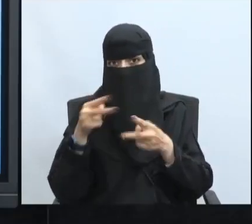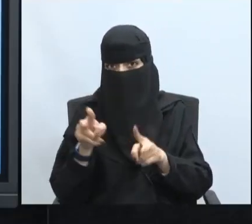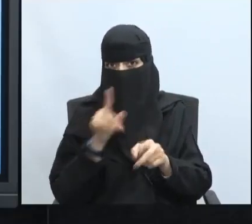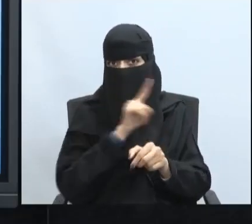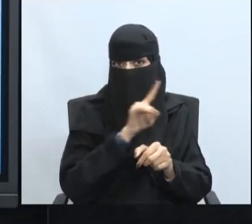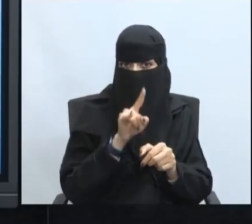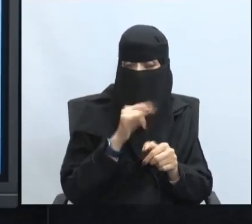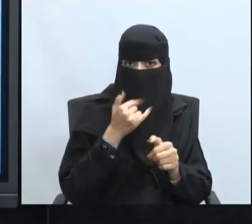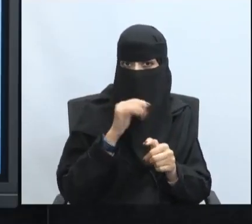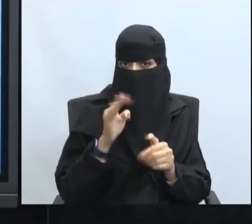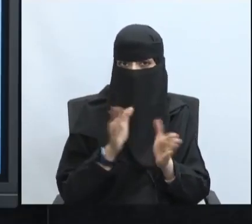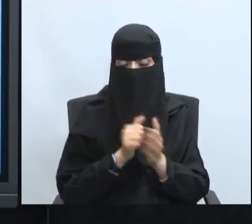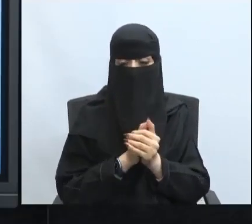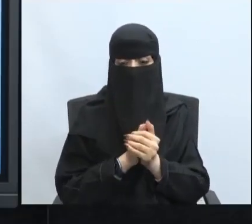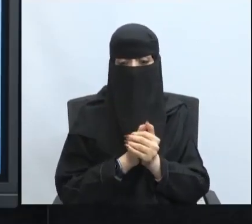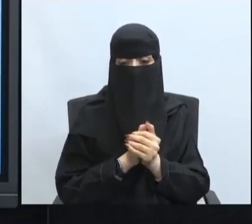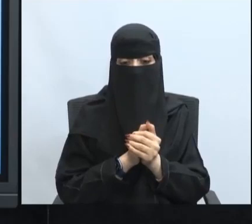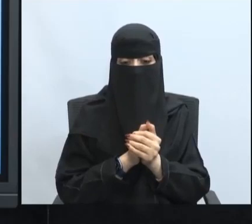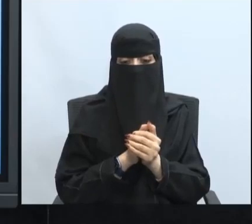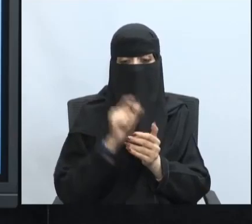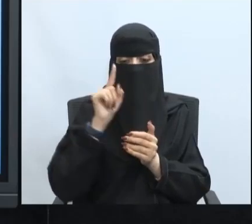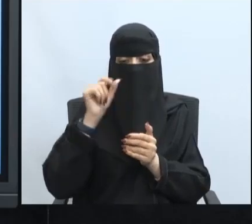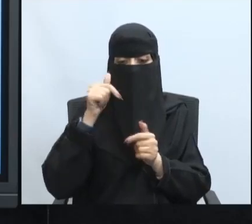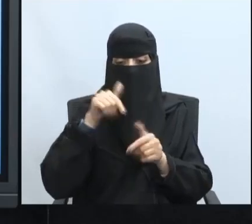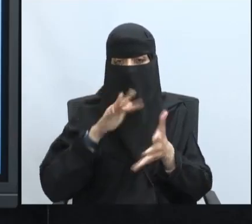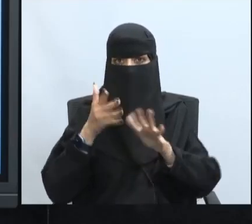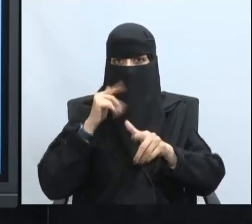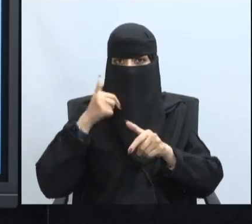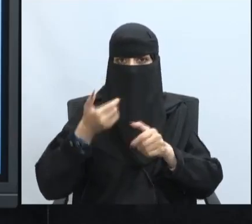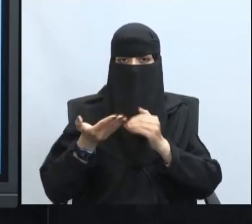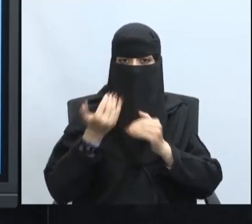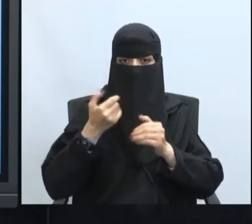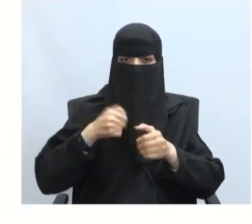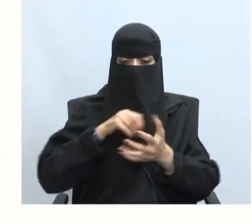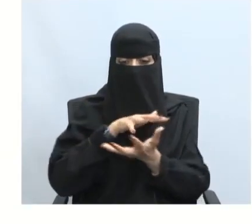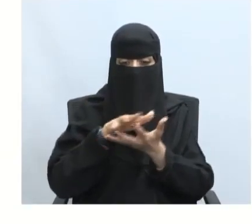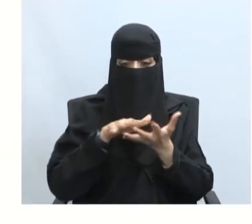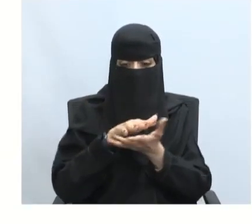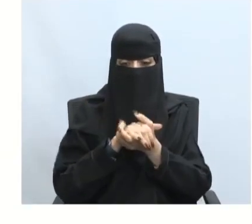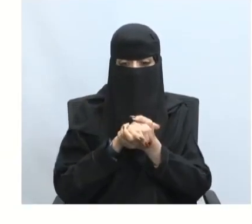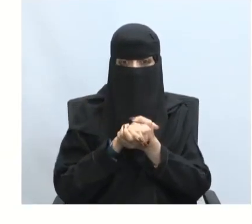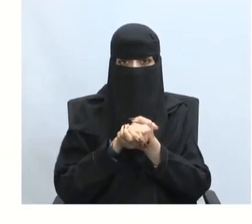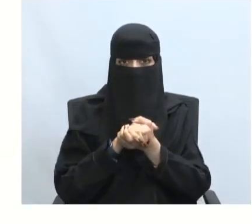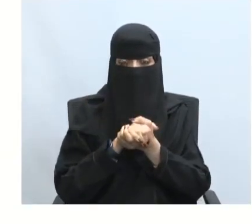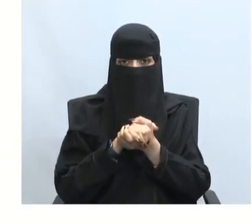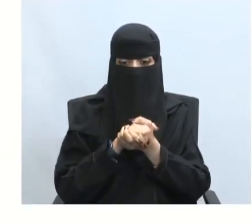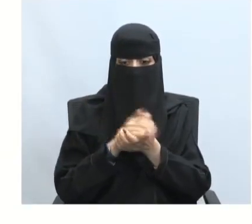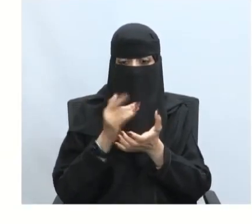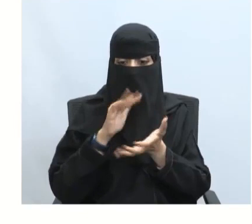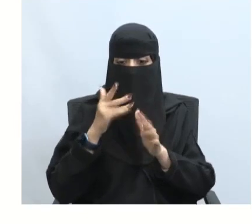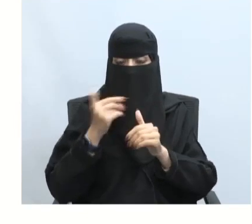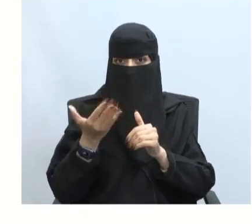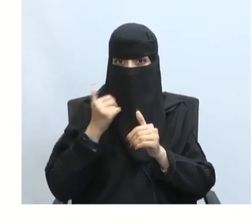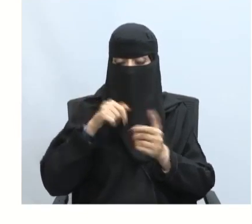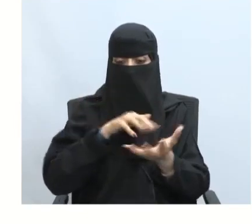بارك الله فيكم مبدعين عفوا قد تعود